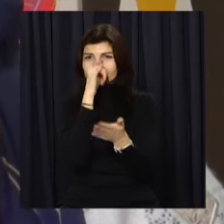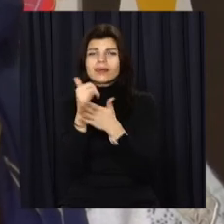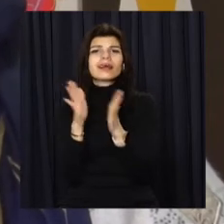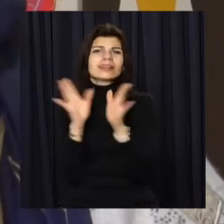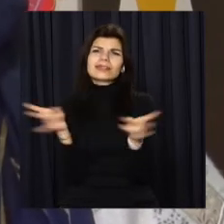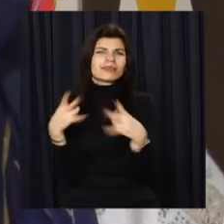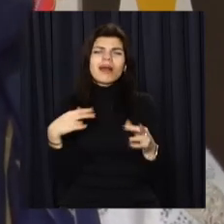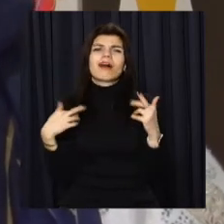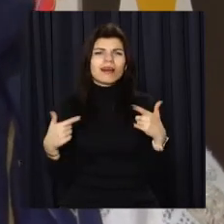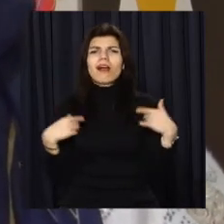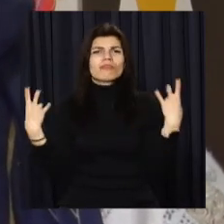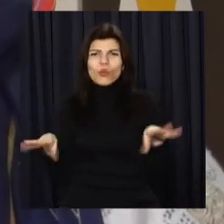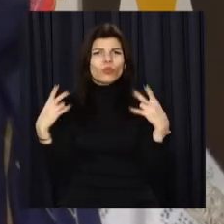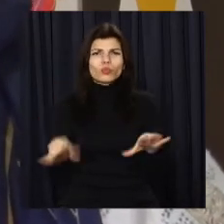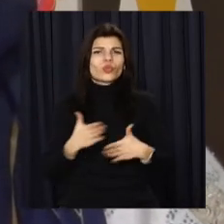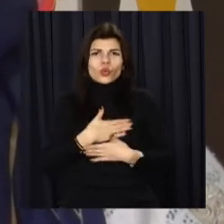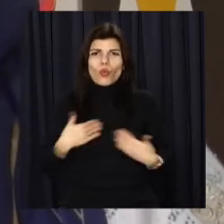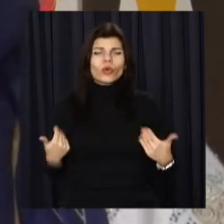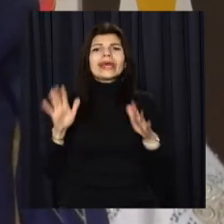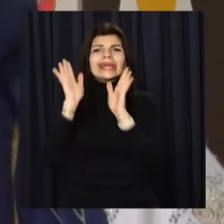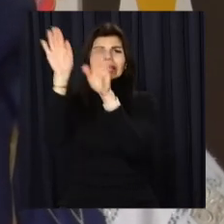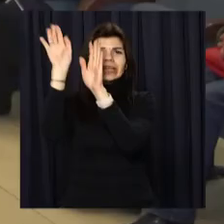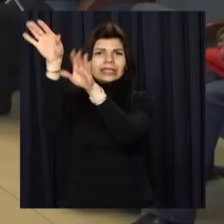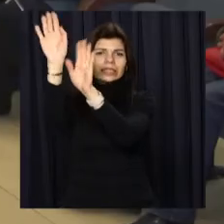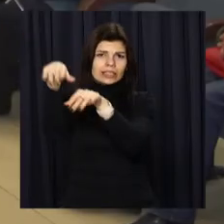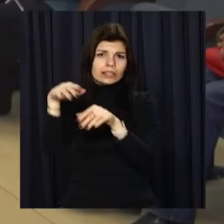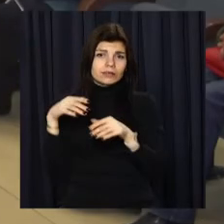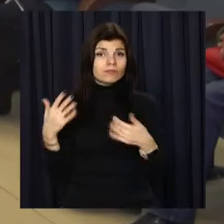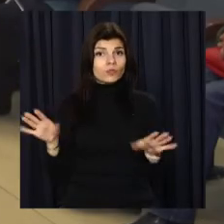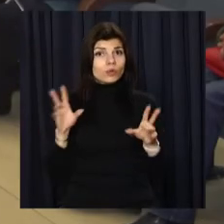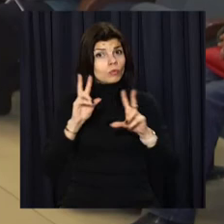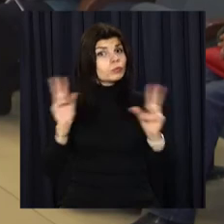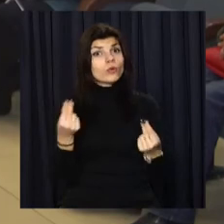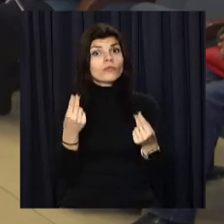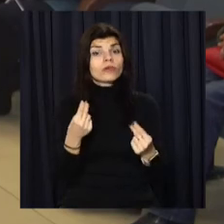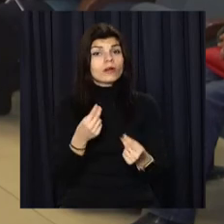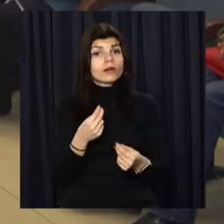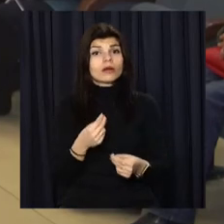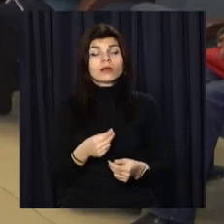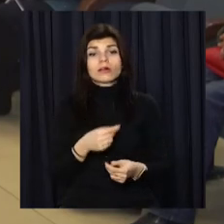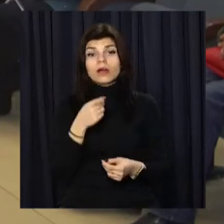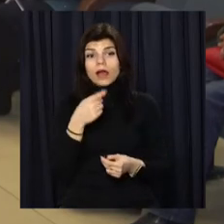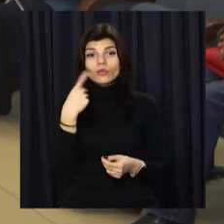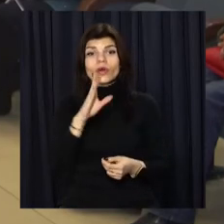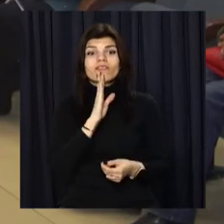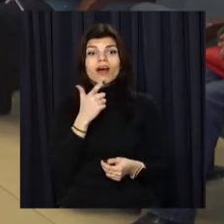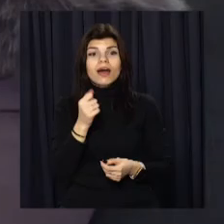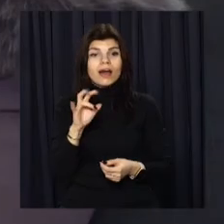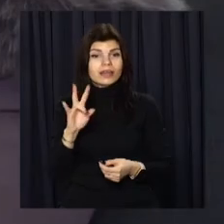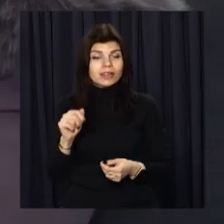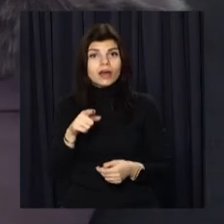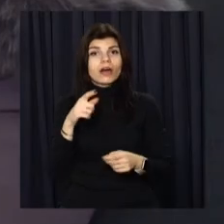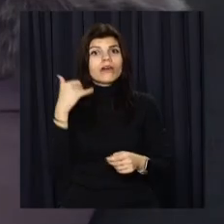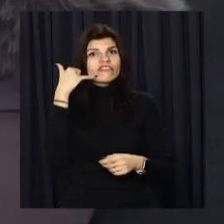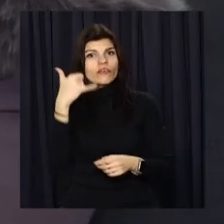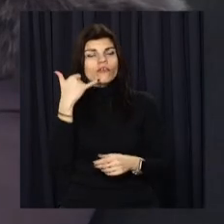треба мені обміни, не треба нічого. Ідіть зі своєї дороги. А Ганну Бут шахраї тероризували телефоном. Щоразу